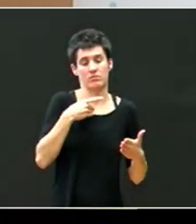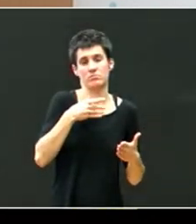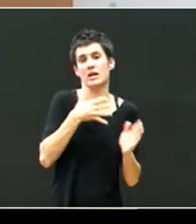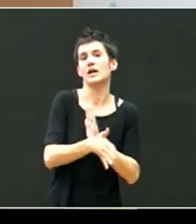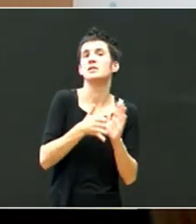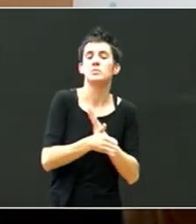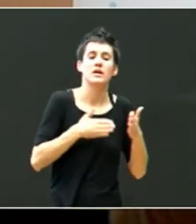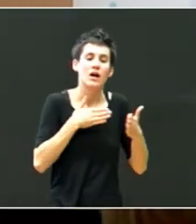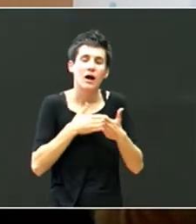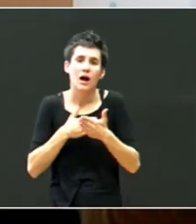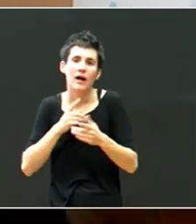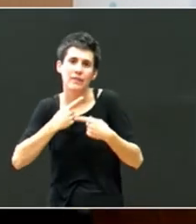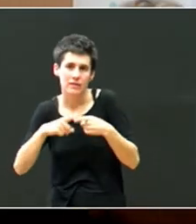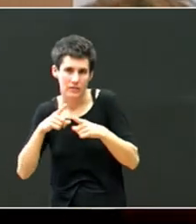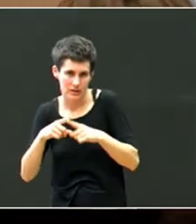zuek ikusteko.